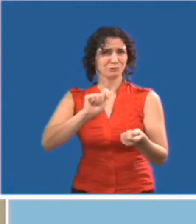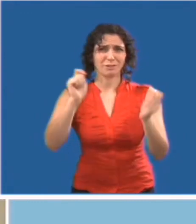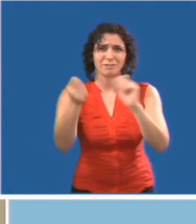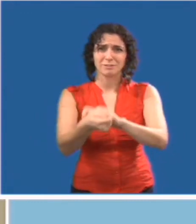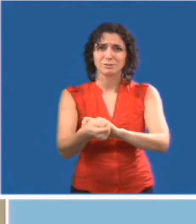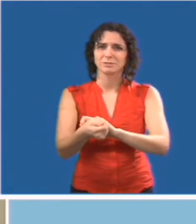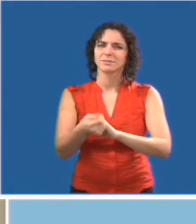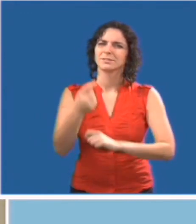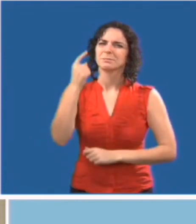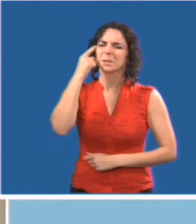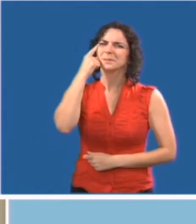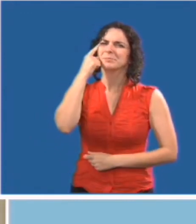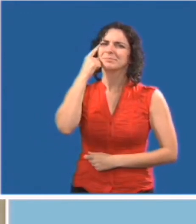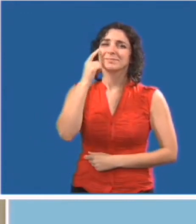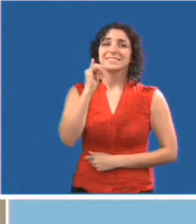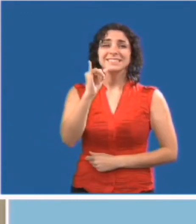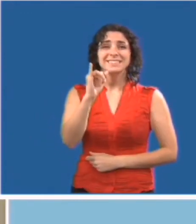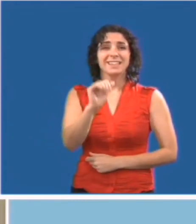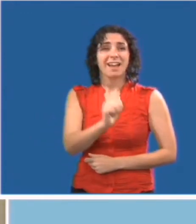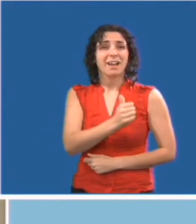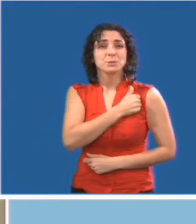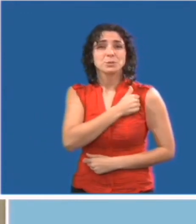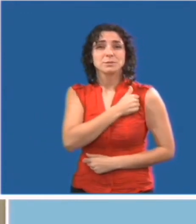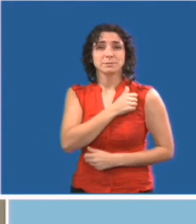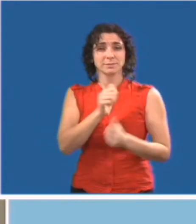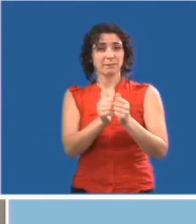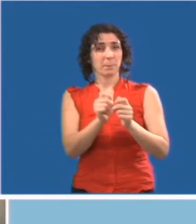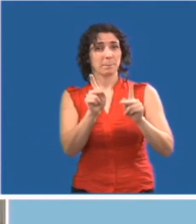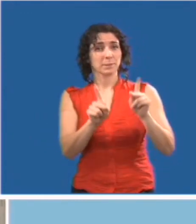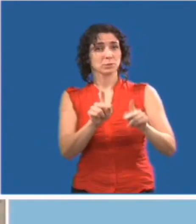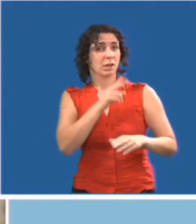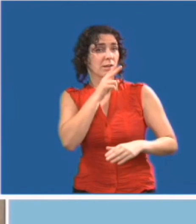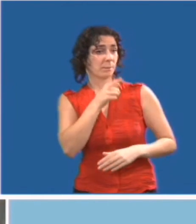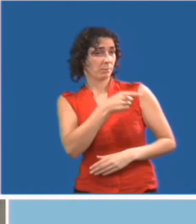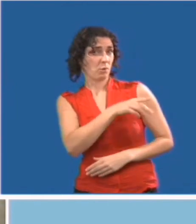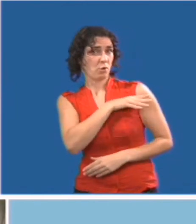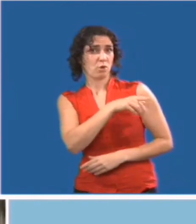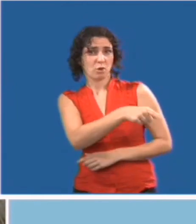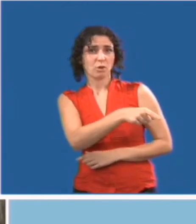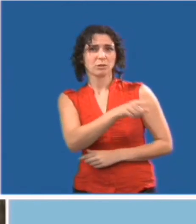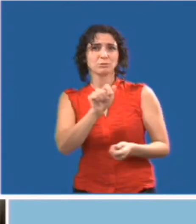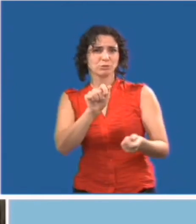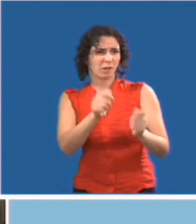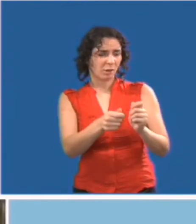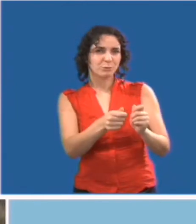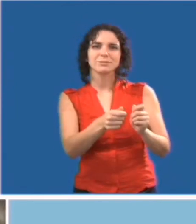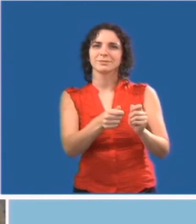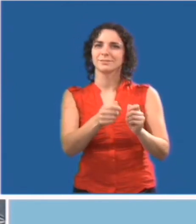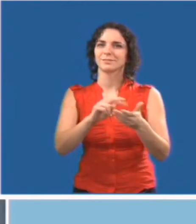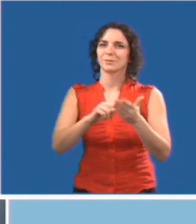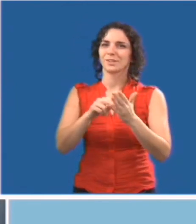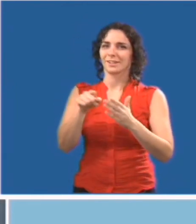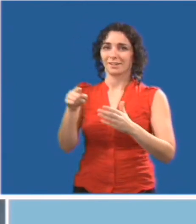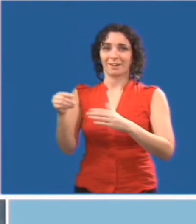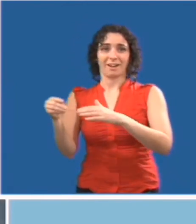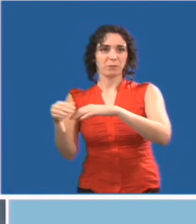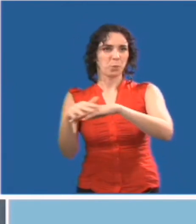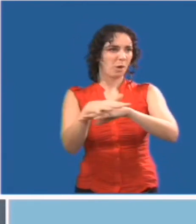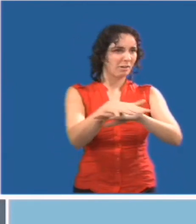Pensez à l'impact de cette nouvelle attitude sur la dignité humaine, la